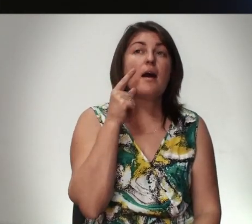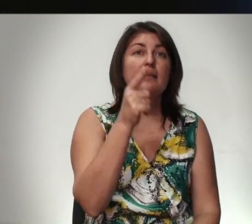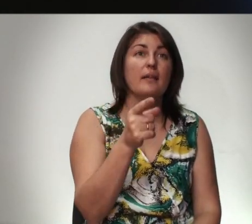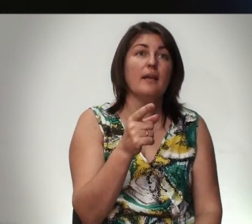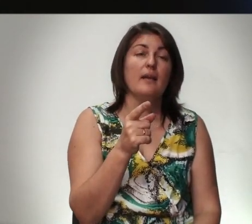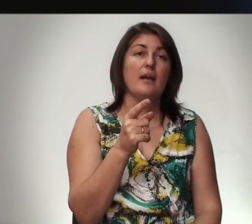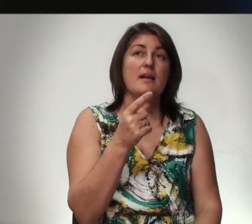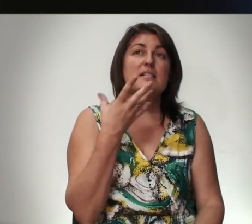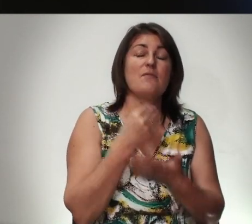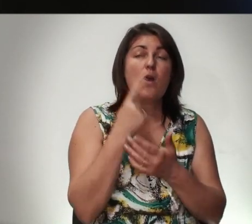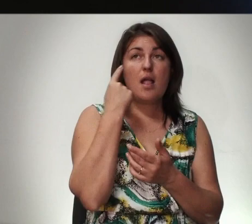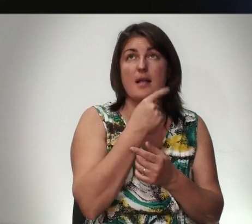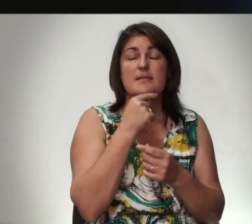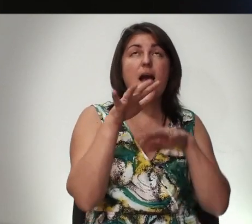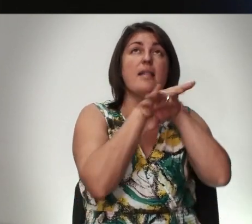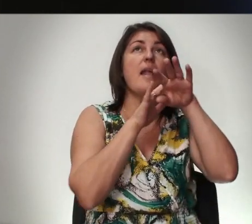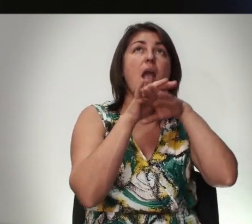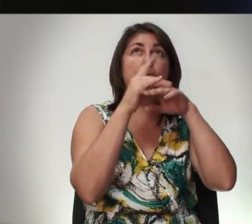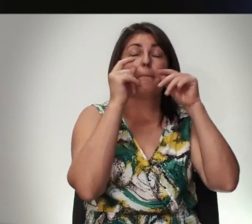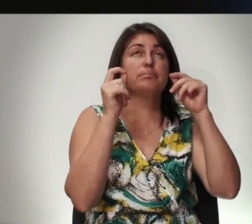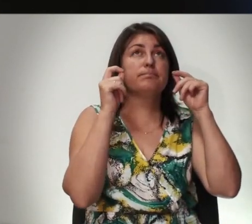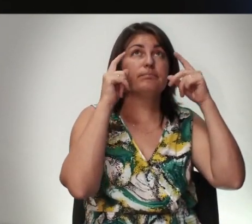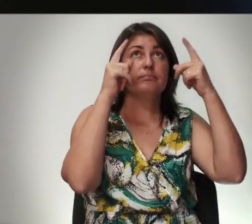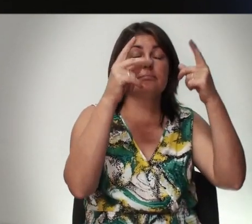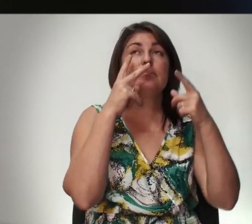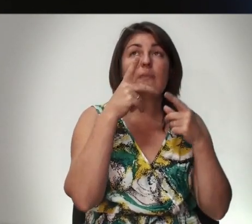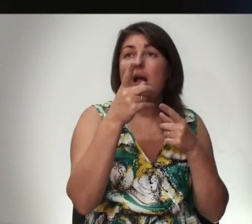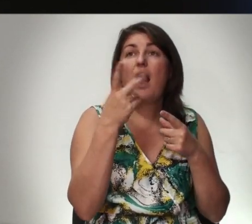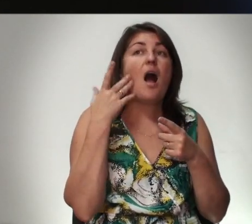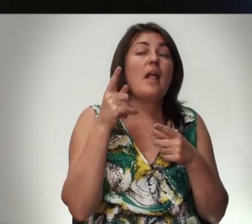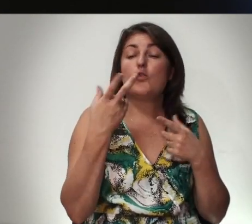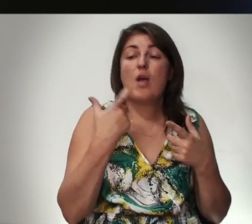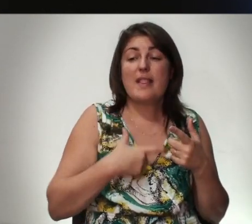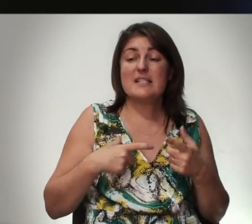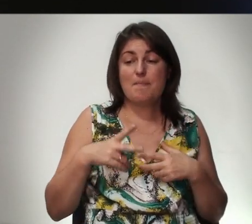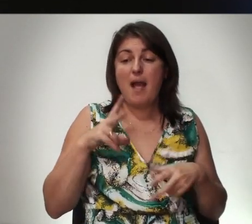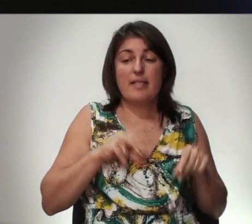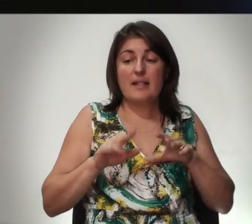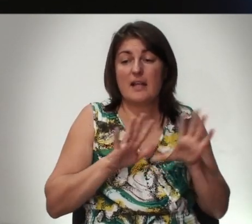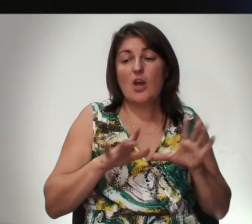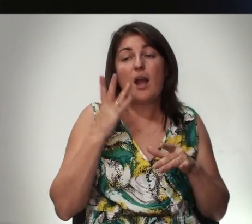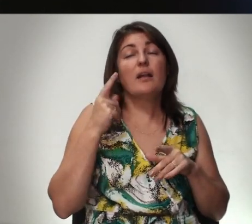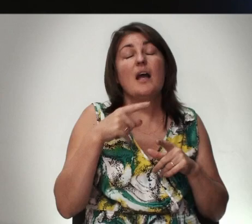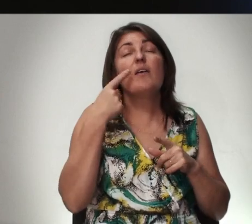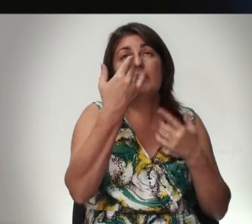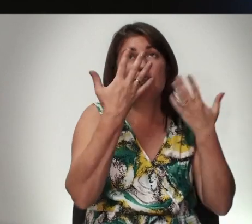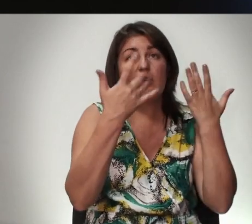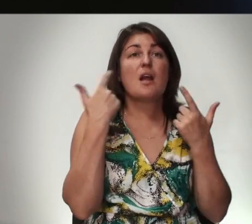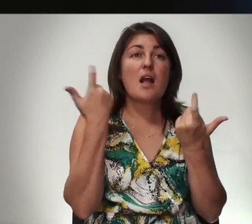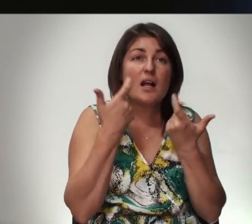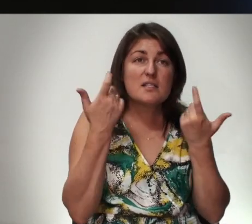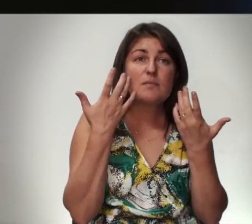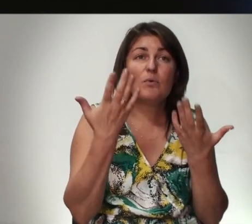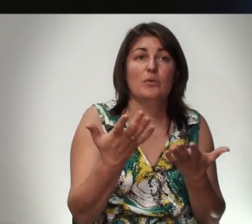Поднимаешь Свои глаза К небу Когда ты Не надеешься Уже больше на себя Когда ты говоришь Господь